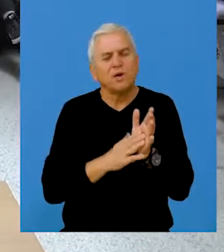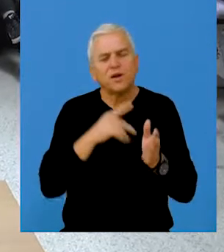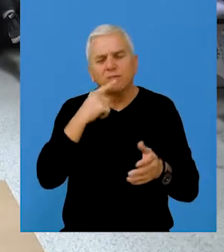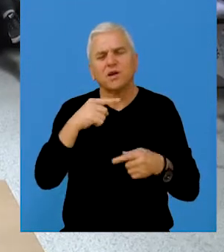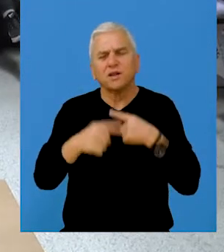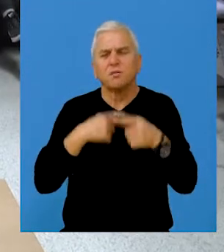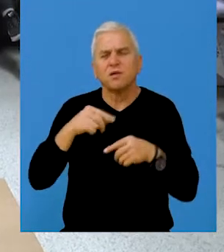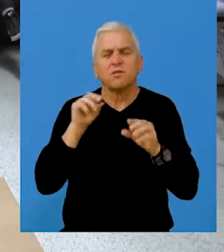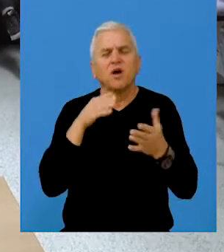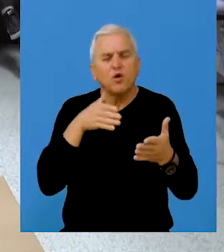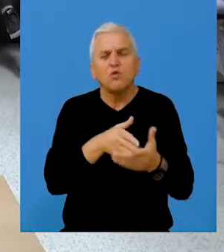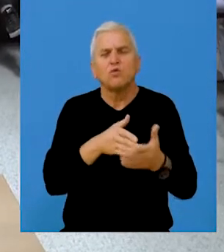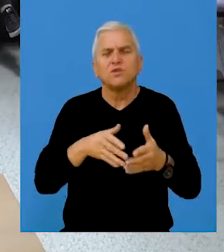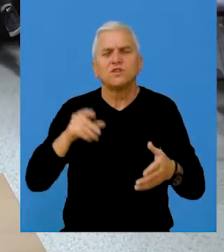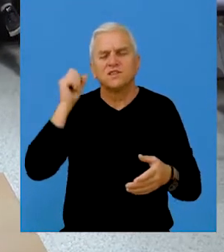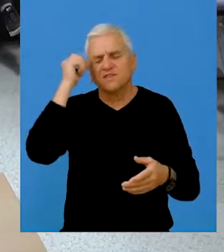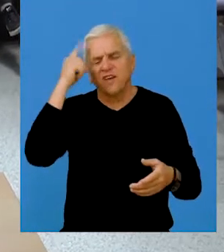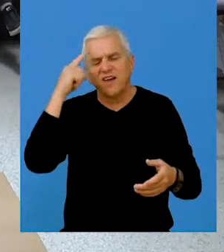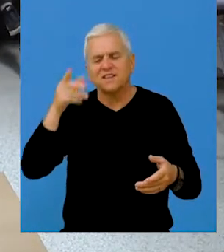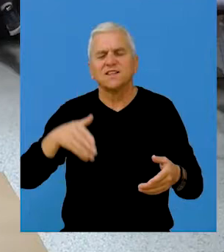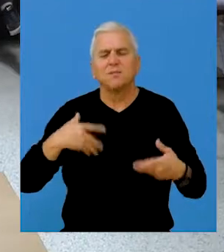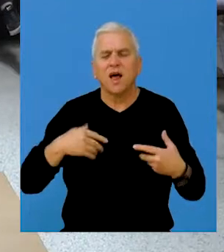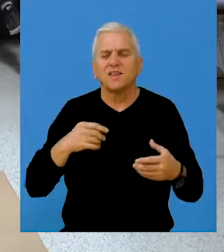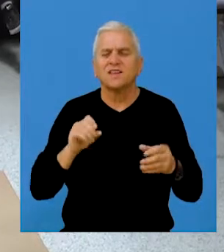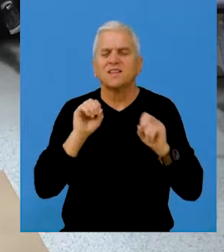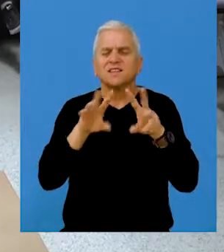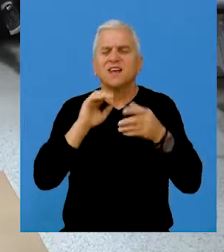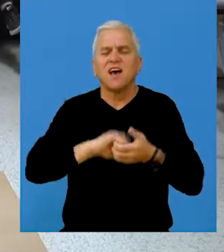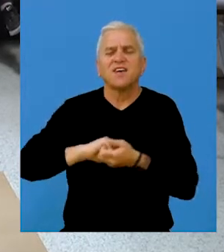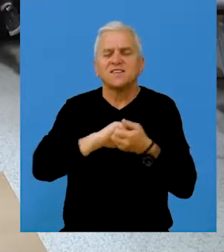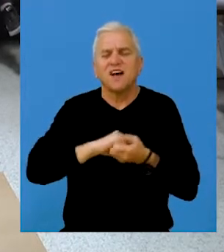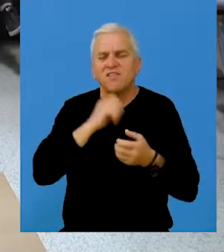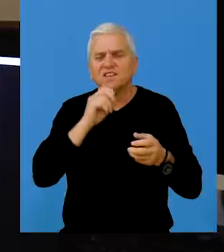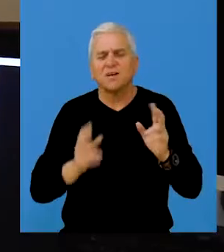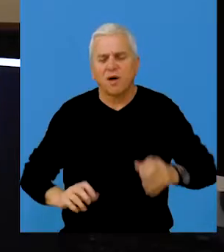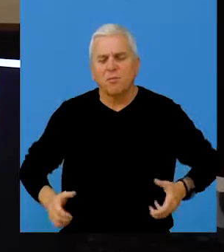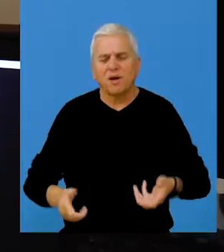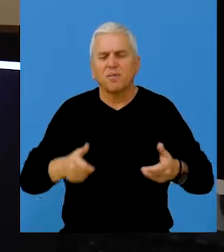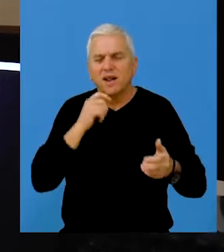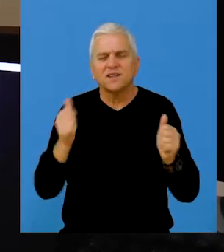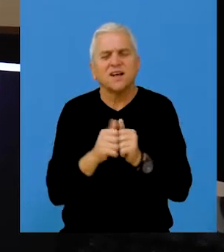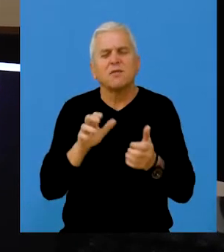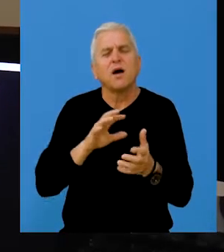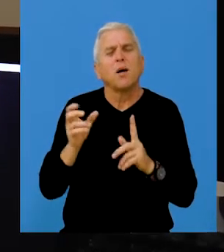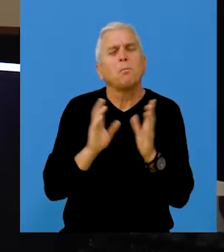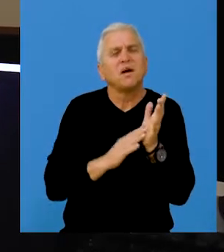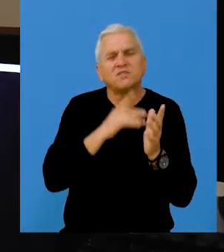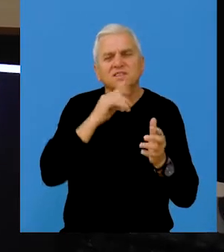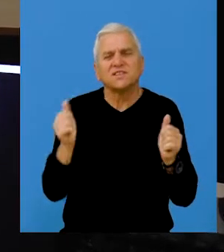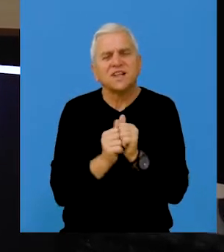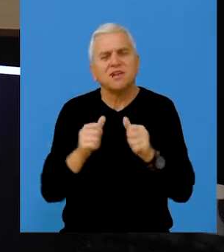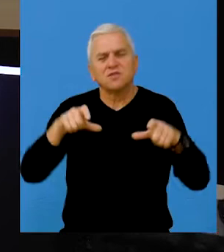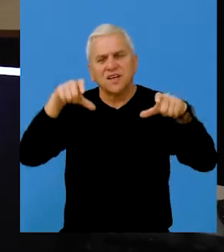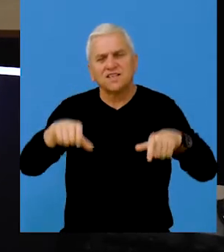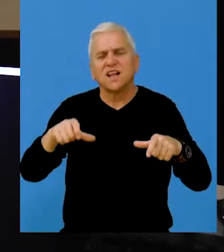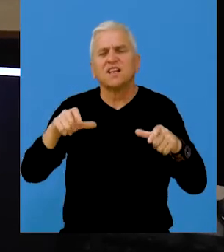primere menjaju i utiču na svest mladih, Savez paraplegičara Mačvanskog okruga u saradnji sa Kancelarijom za mlade opštine